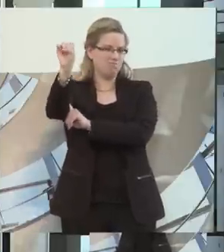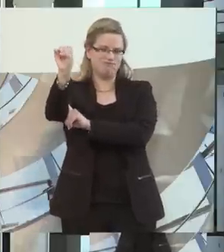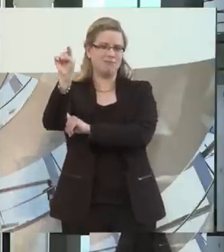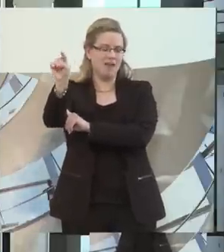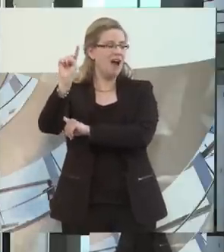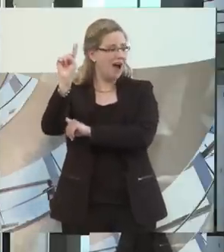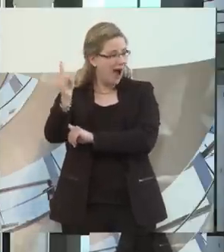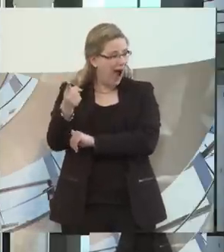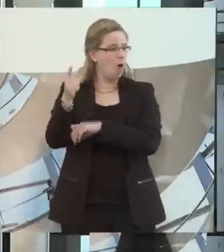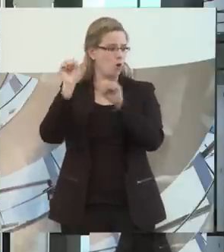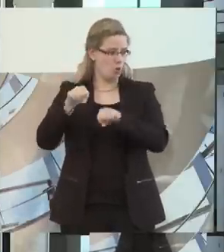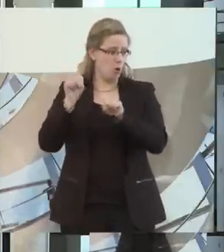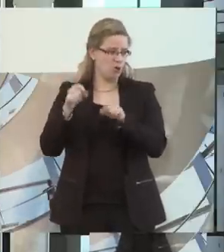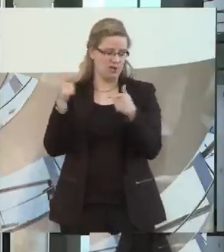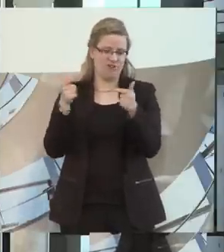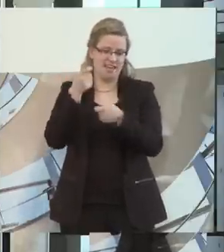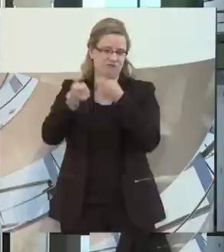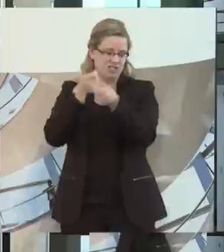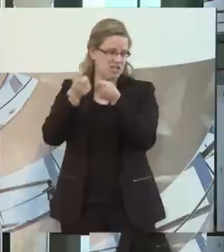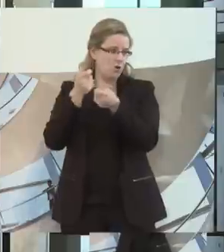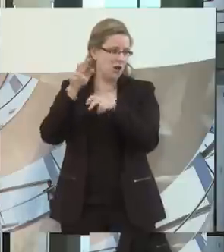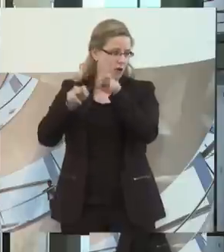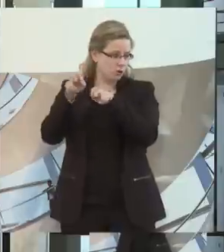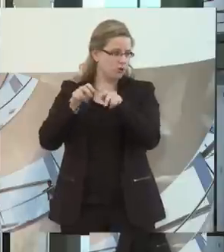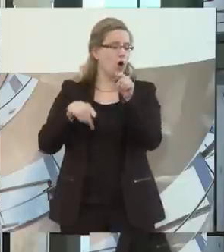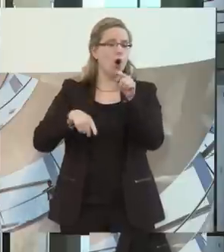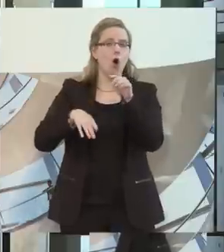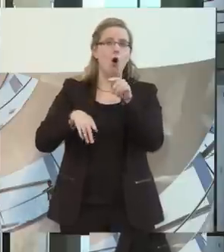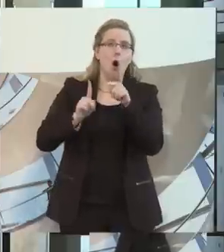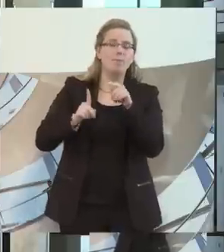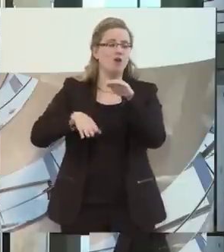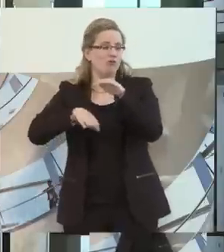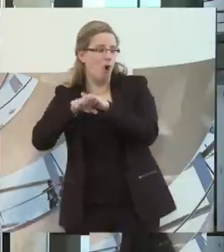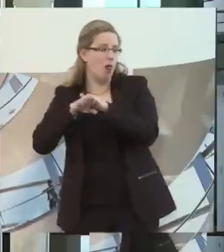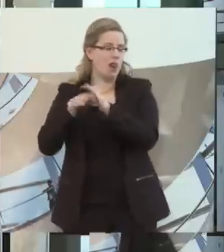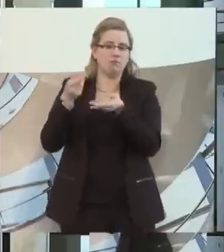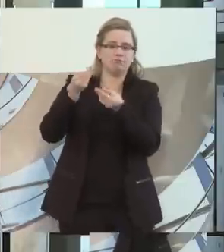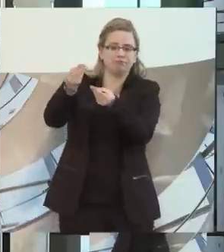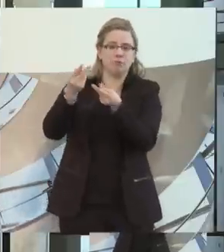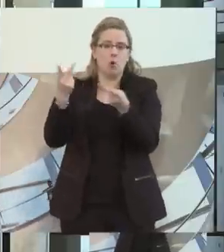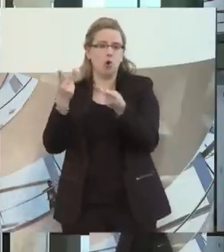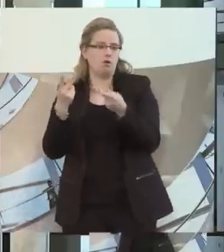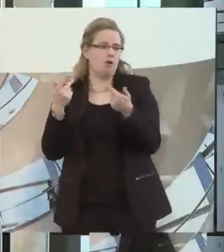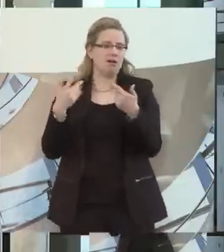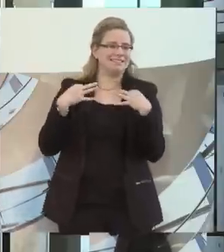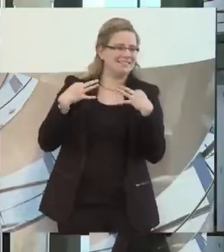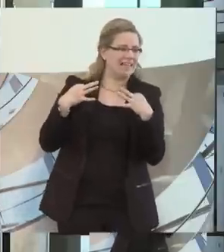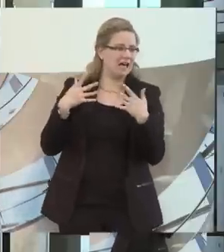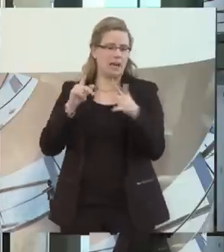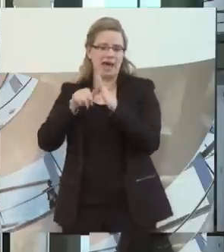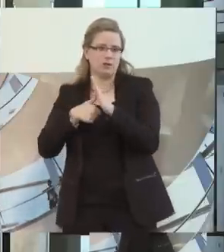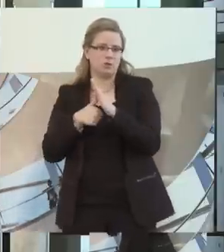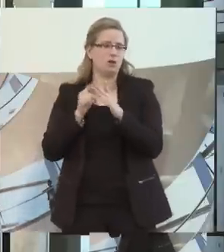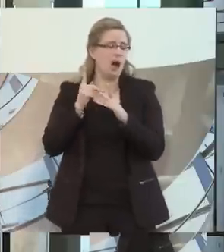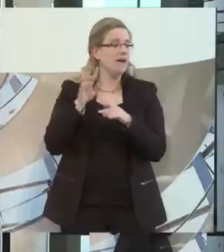ist. Ob es dann eine volle Geldleistung oder Sachleistung ist, muss man sehen. Aber für Menschen mit hohem Hilfebedarf,